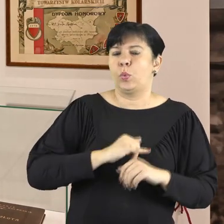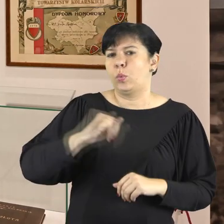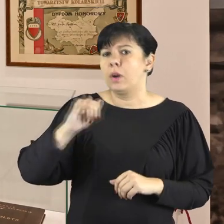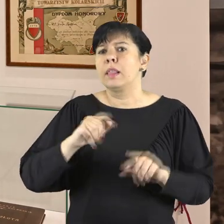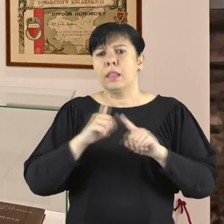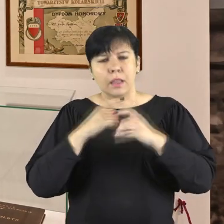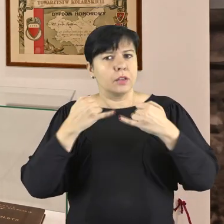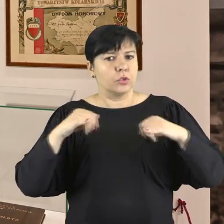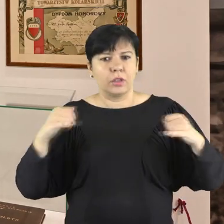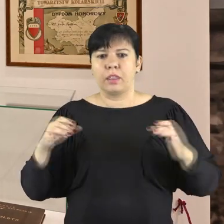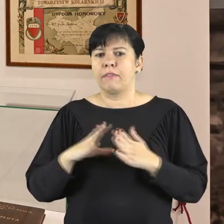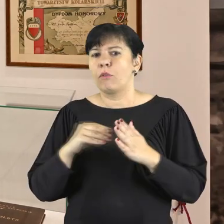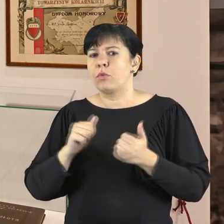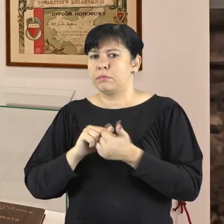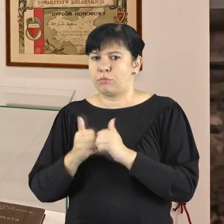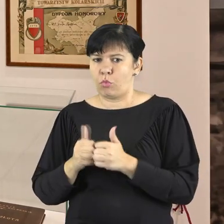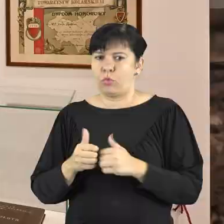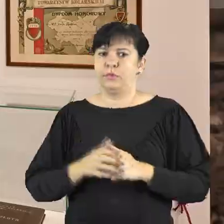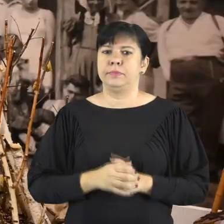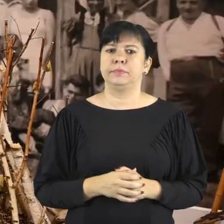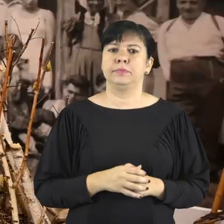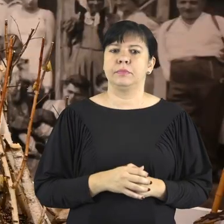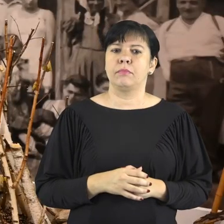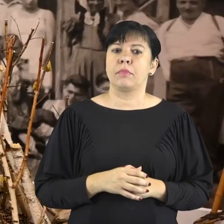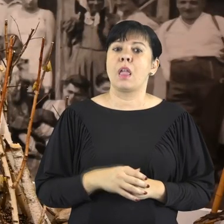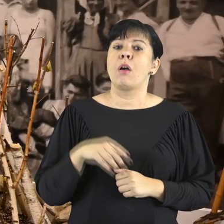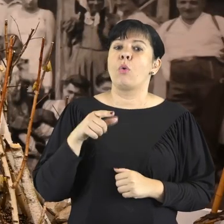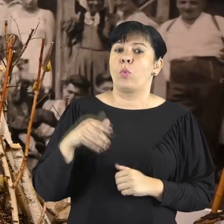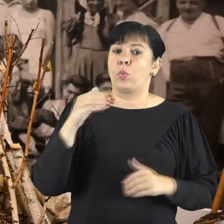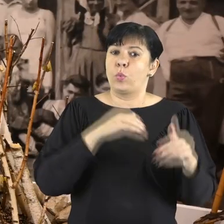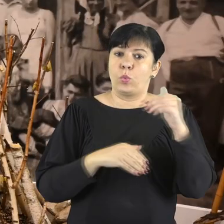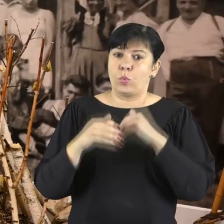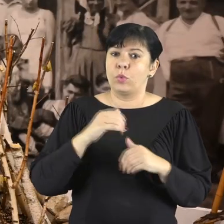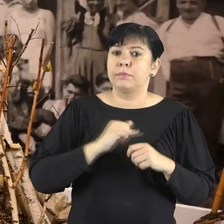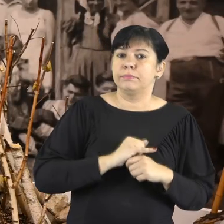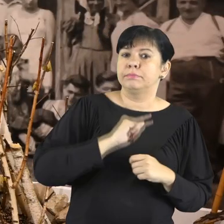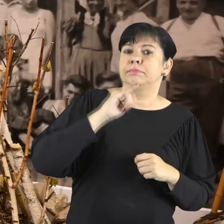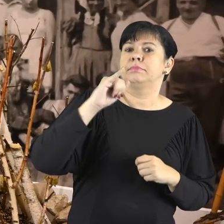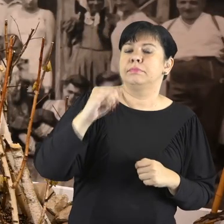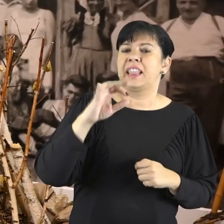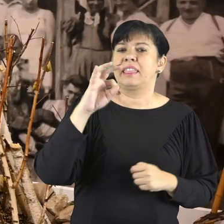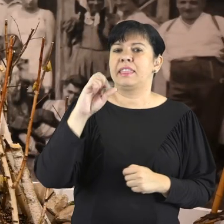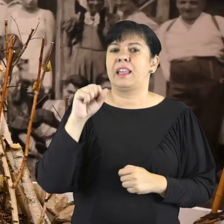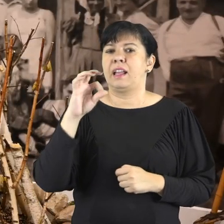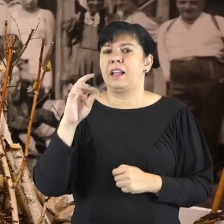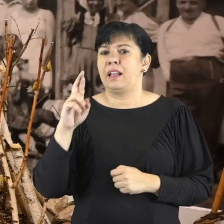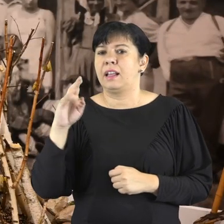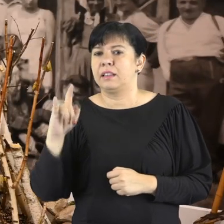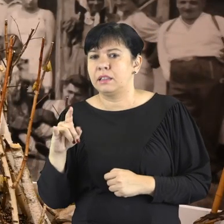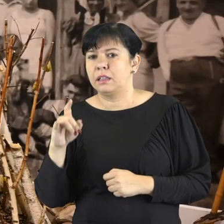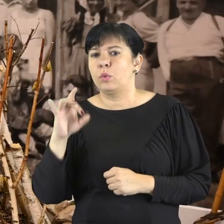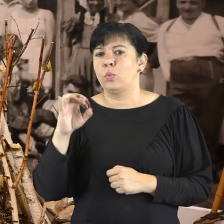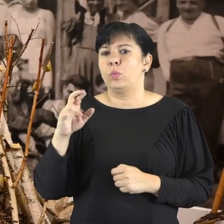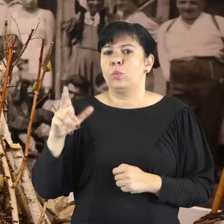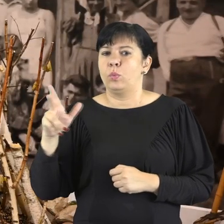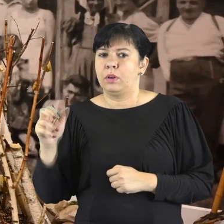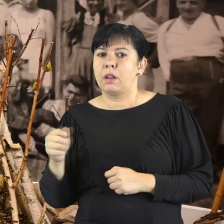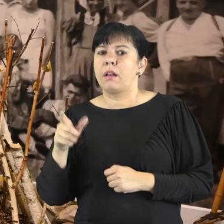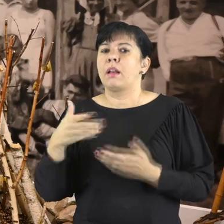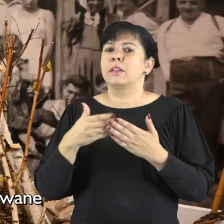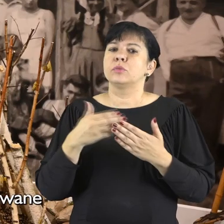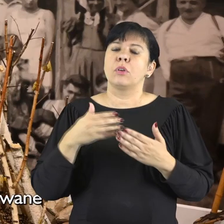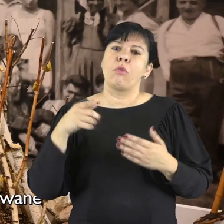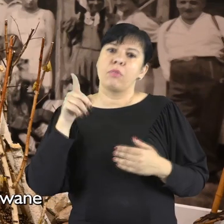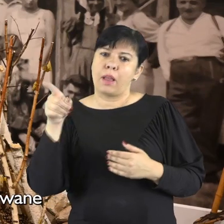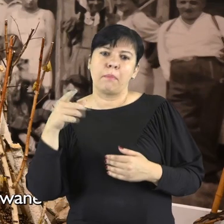górską, ale także inne formy. W góry Łodzianie najczęściej wyjeżdżali w Tatry oraz w